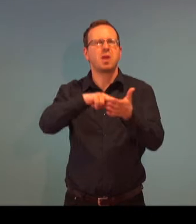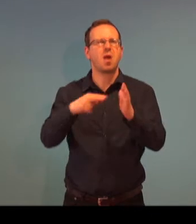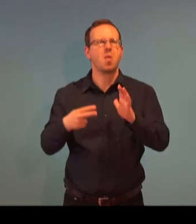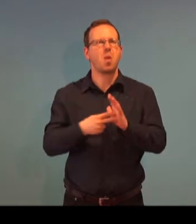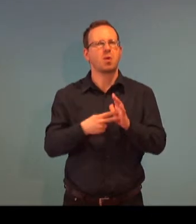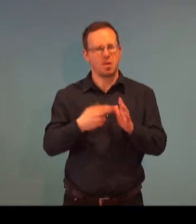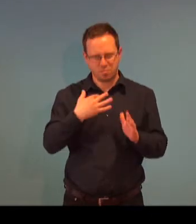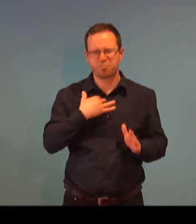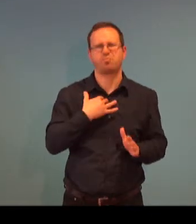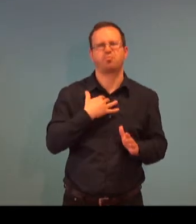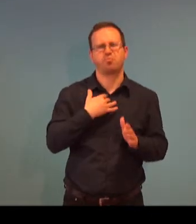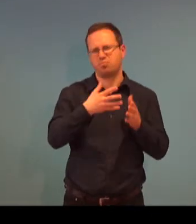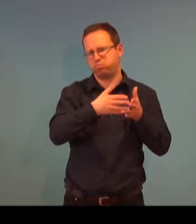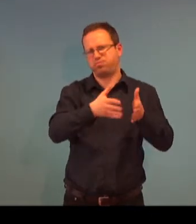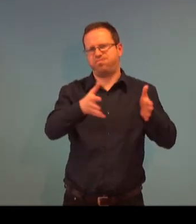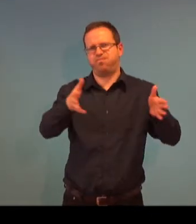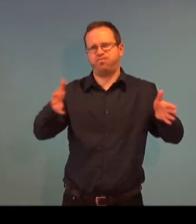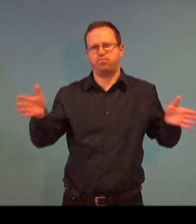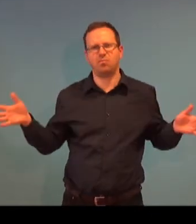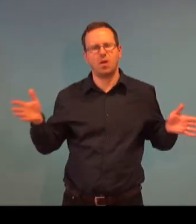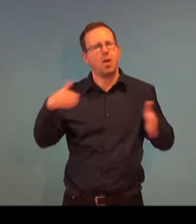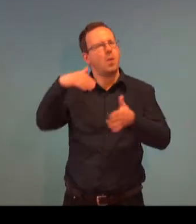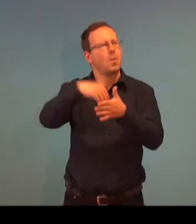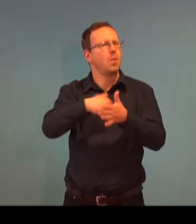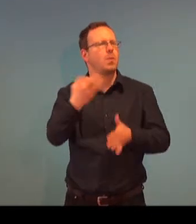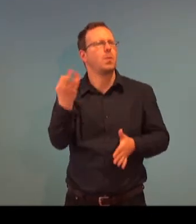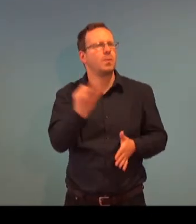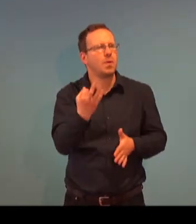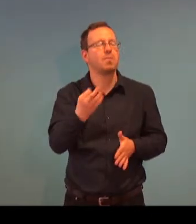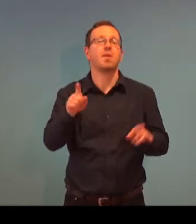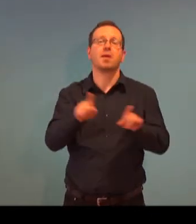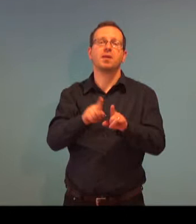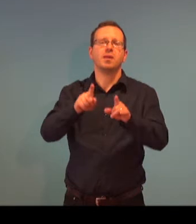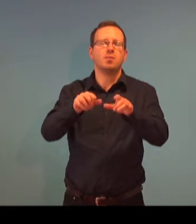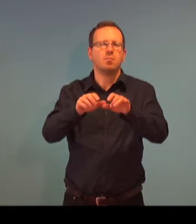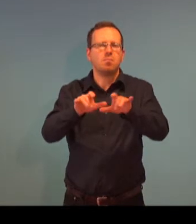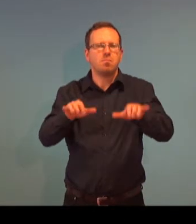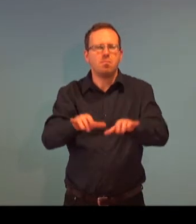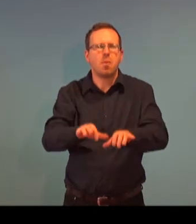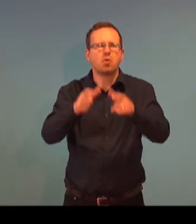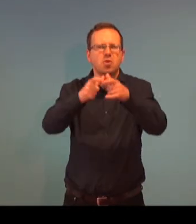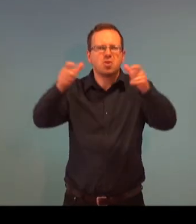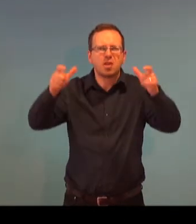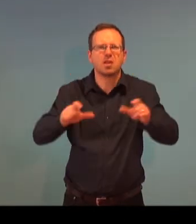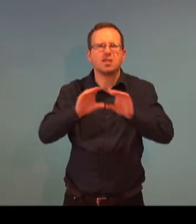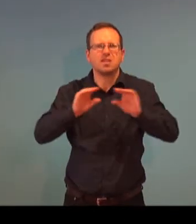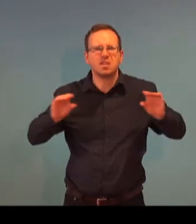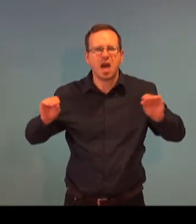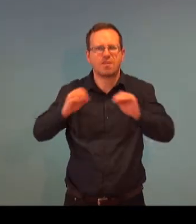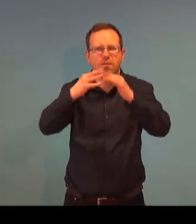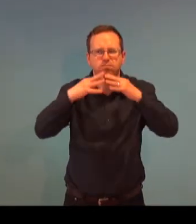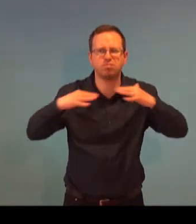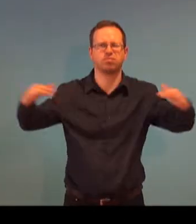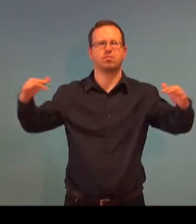technologie dneska jsou napříč firmou, je to i znalost